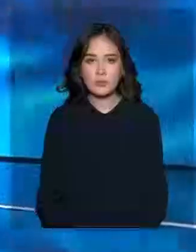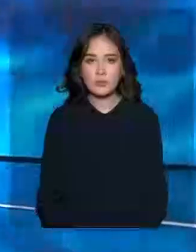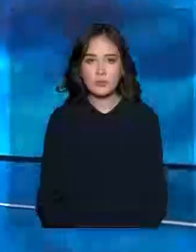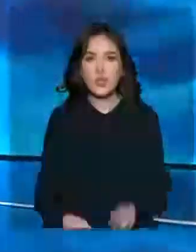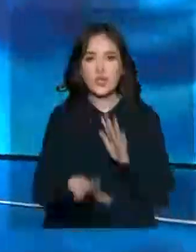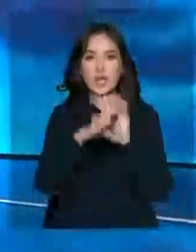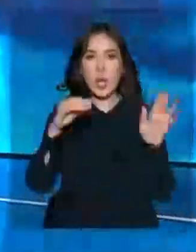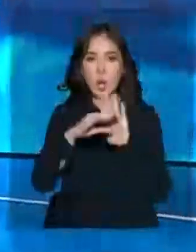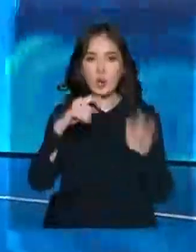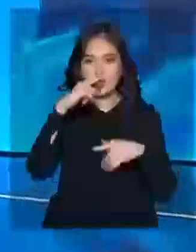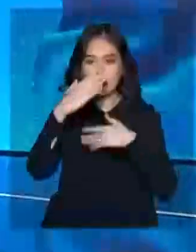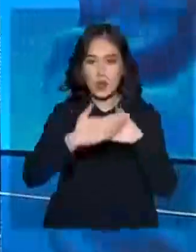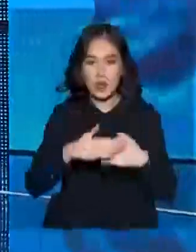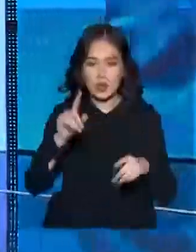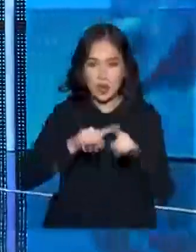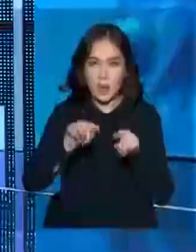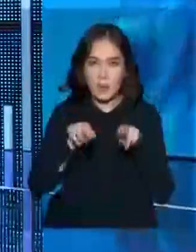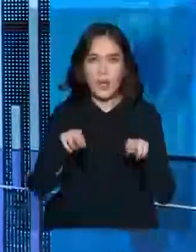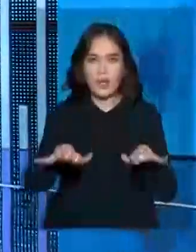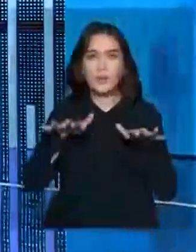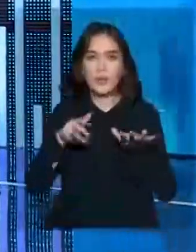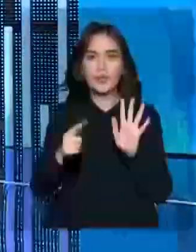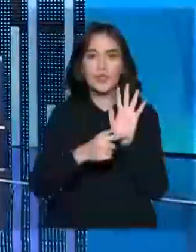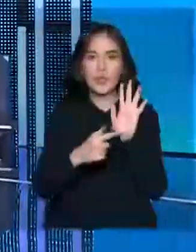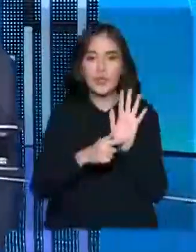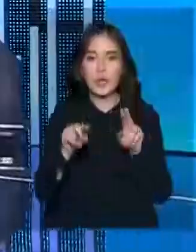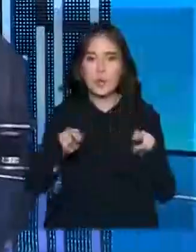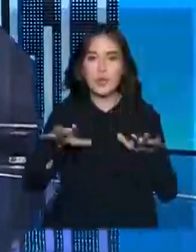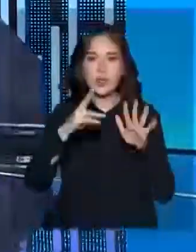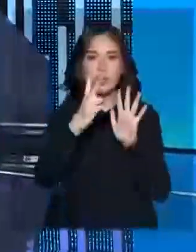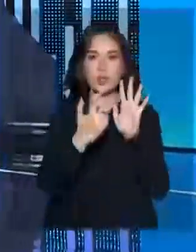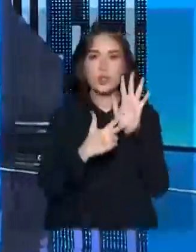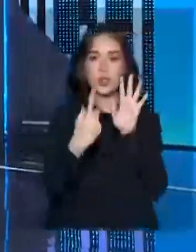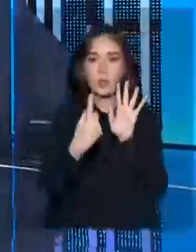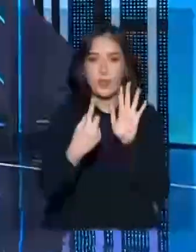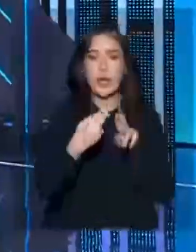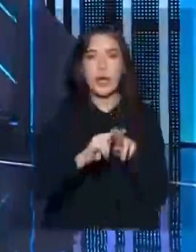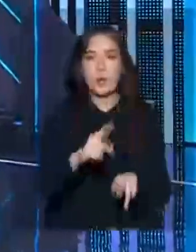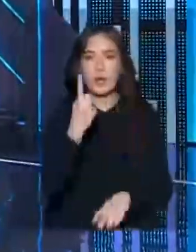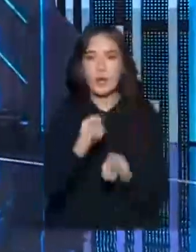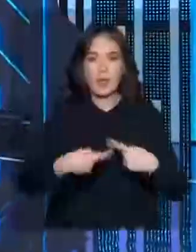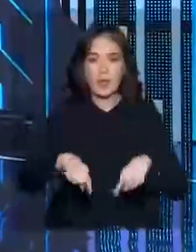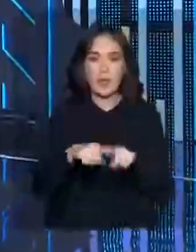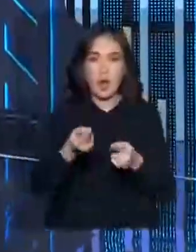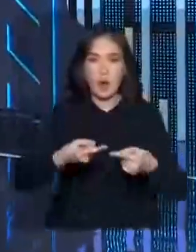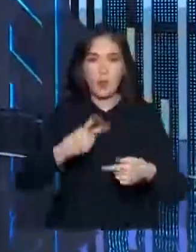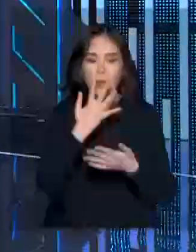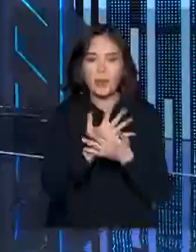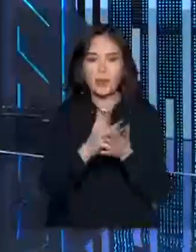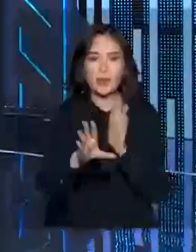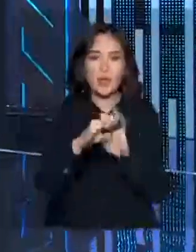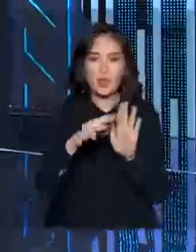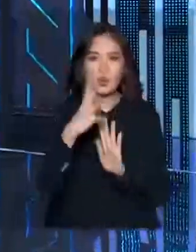Сайлау науқаны қызат үсті парламент мәжілісіне жеті саяси партиядан 281 ал бір мандатта аумақтық сайлау